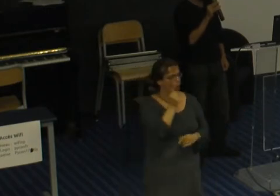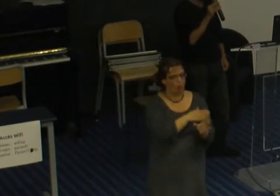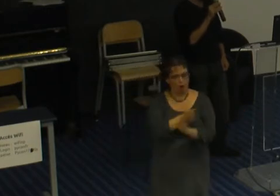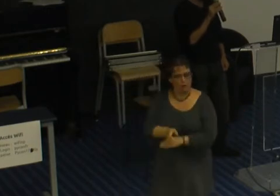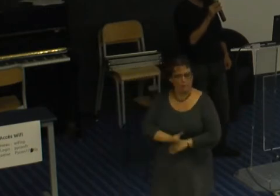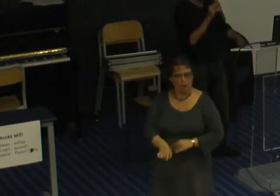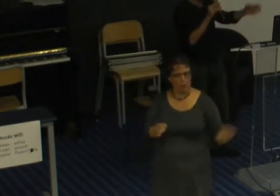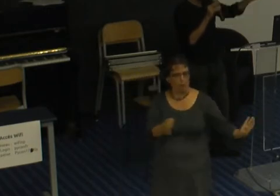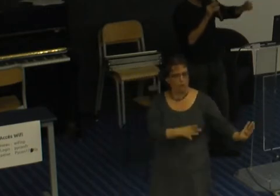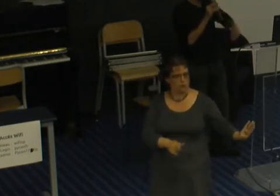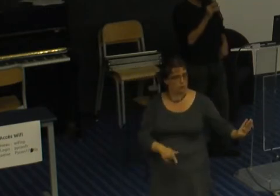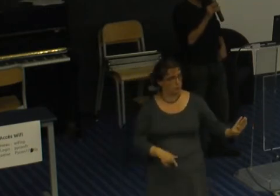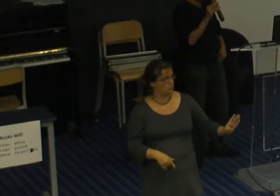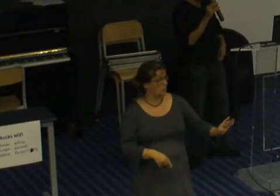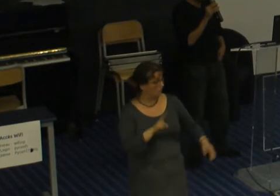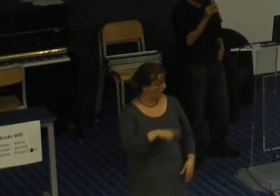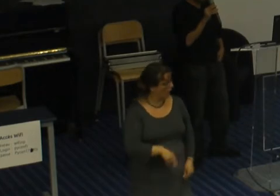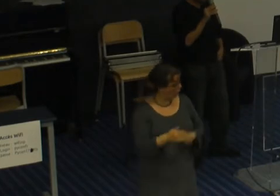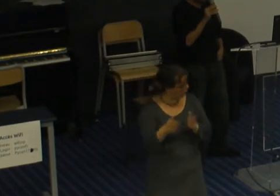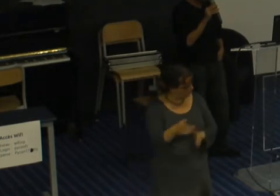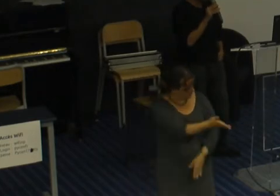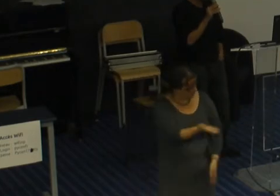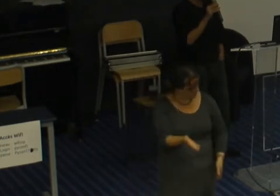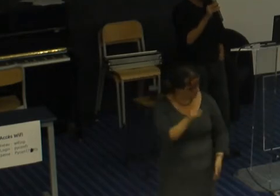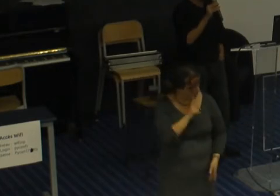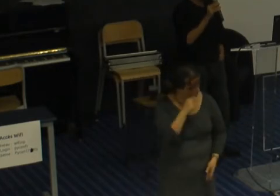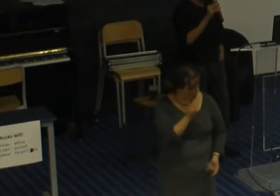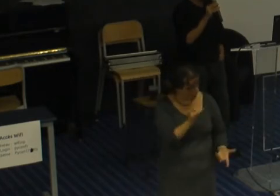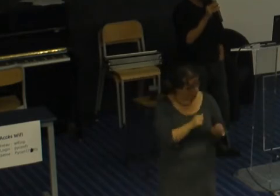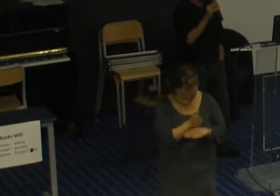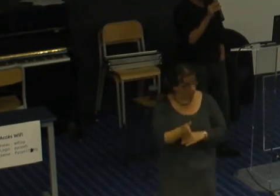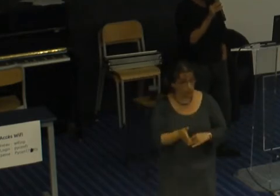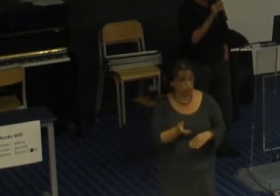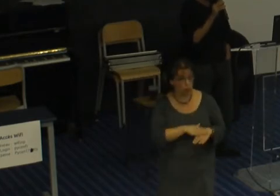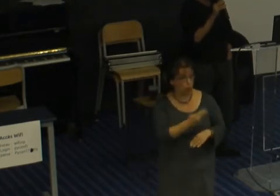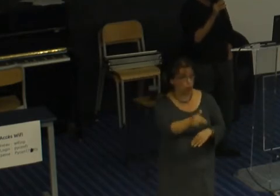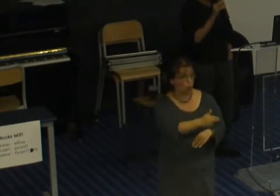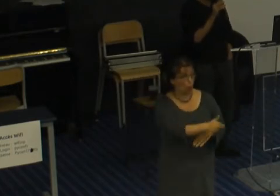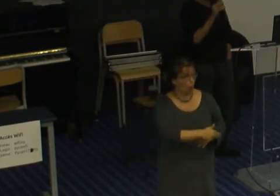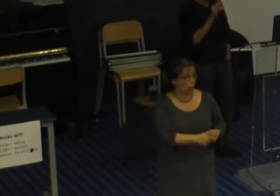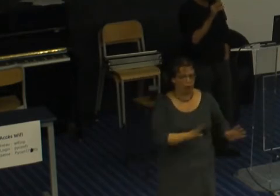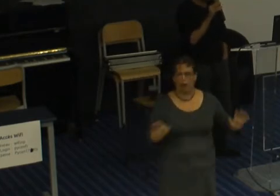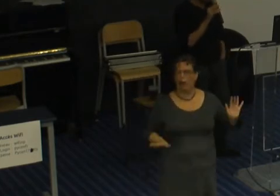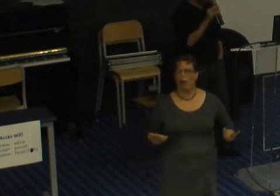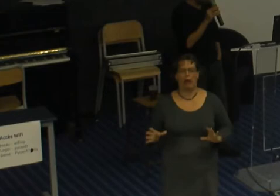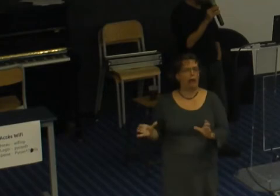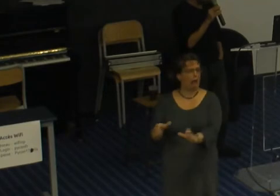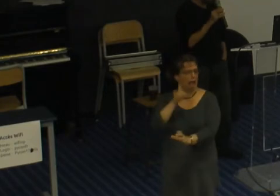l'atelier si on leur ouvrait l'accès à l'atelier ils n'iraient pas tout simplement mais bon sur principe on va râler parce que voilà